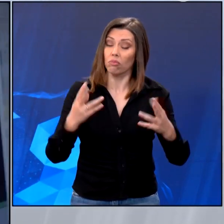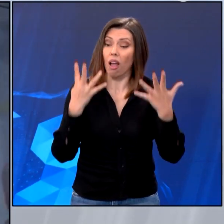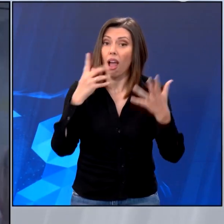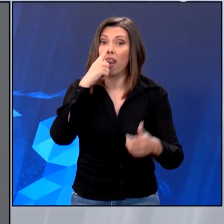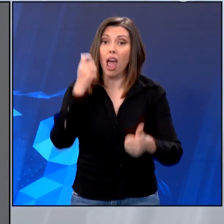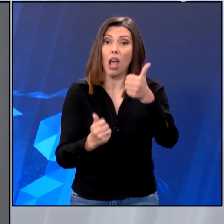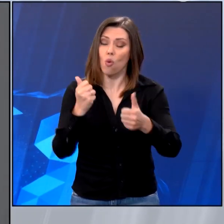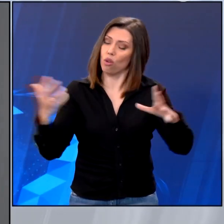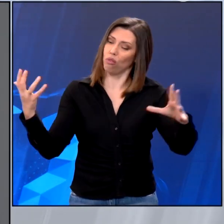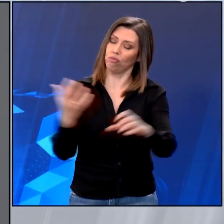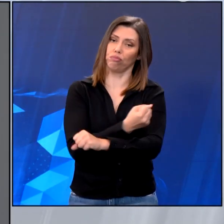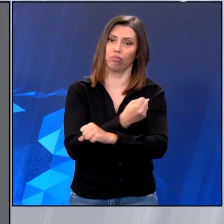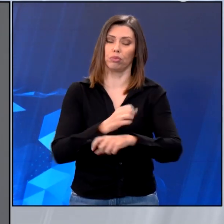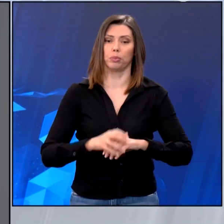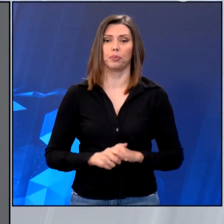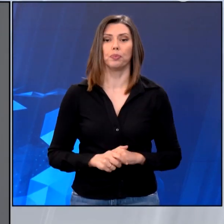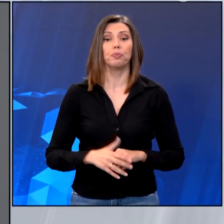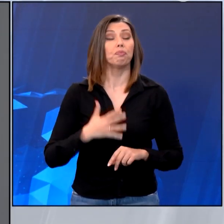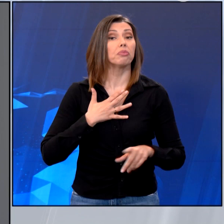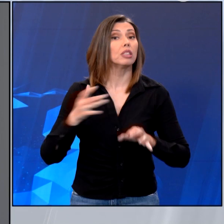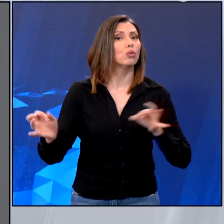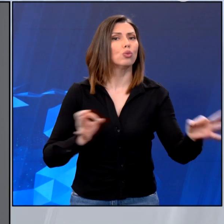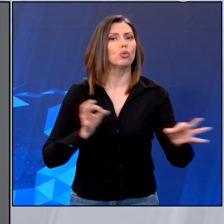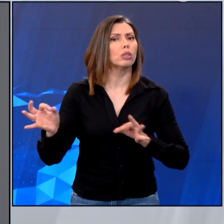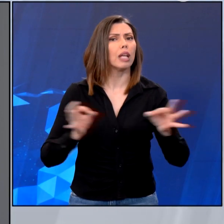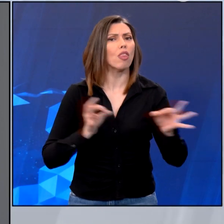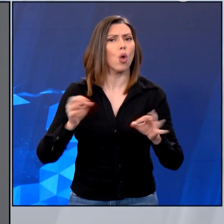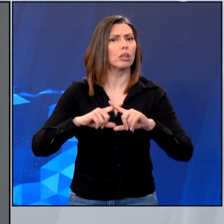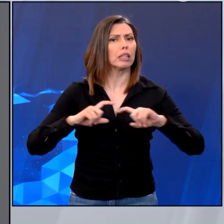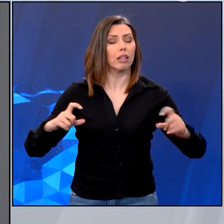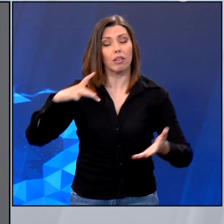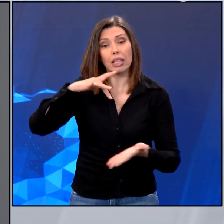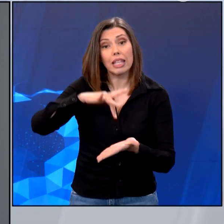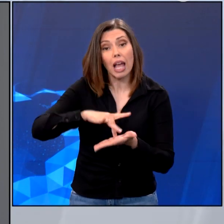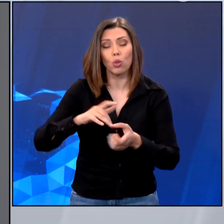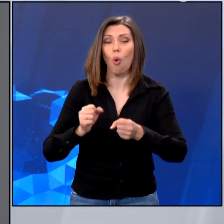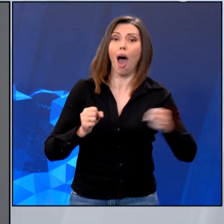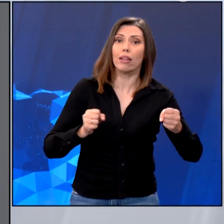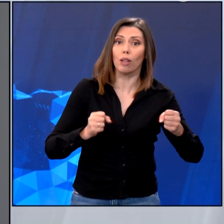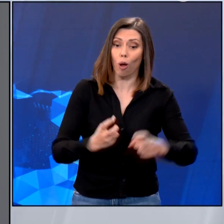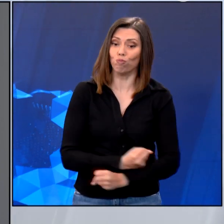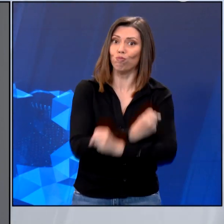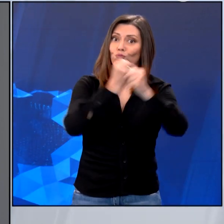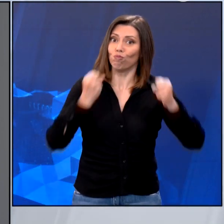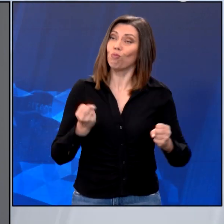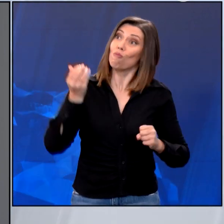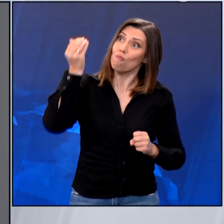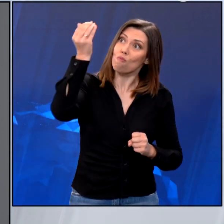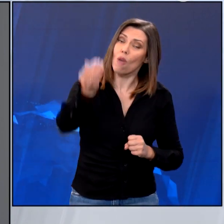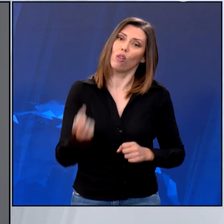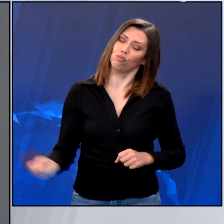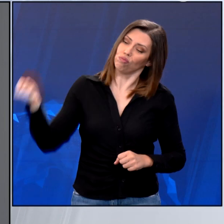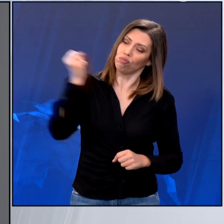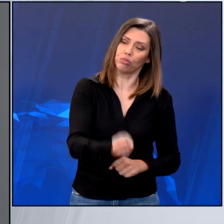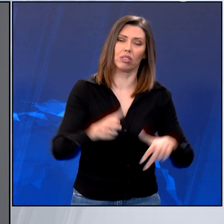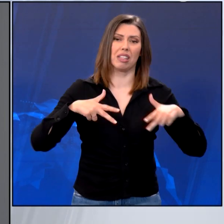όχθη των νικητών. Στρατηγικός μου στόχος είναι μία σύγχρονη και ισχυρή κέντρο αριστερά που θα είναι η αυριανή κυβέρνηση στον τόπο. Δεν έχουμε άλλο χρόνο